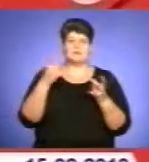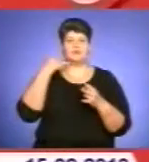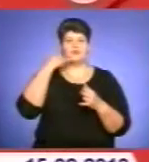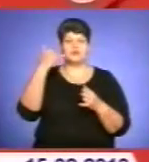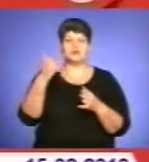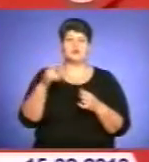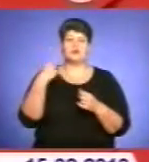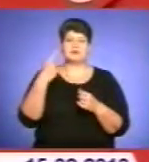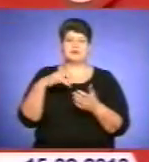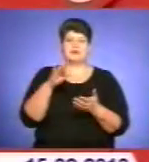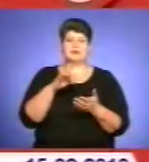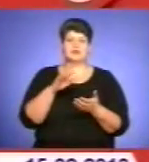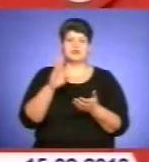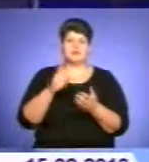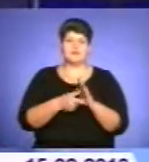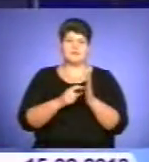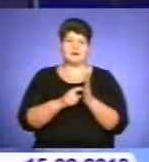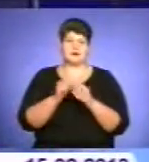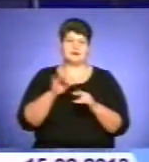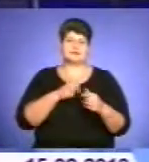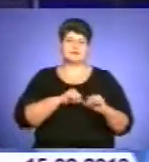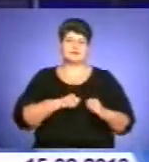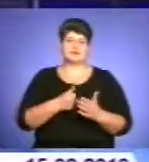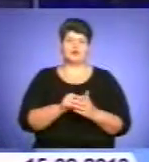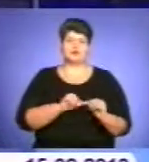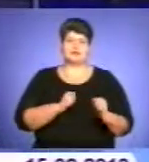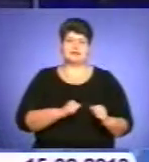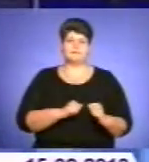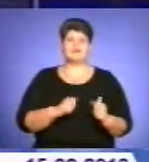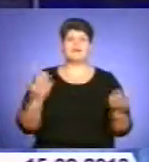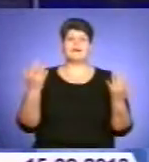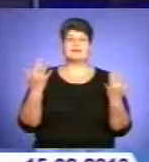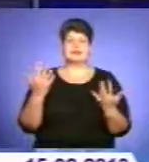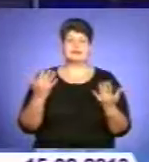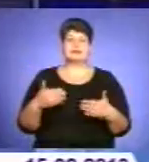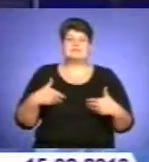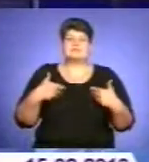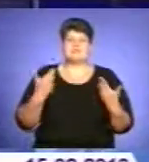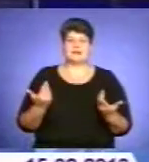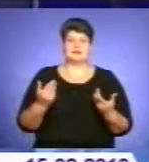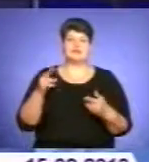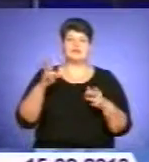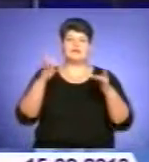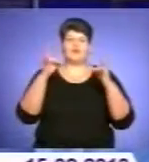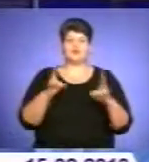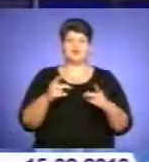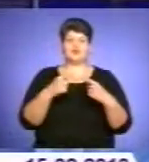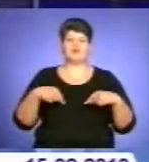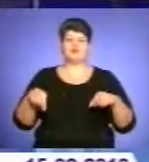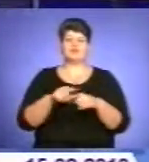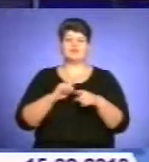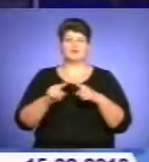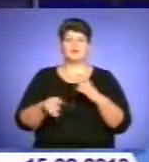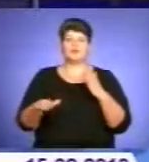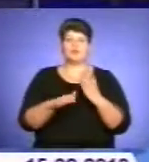акції «Серце до серця». Кількість звернень до травматологічного відділення лікарні швидкої допомоги Тернополя